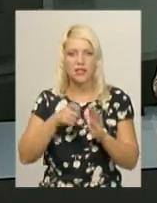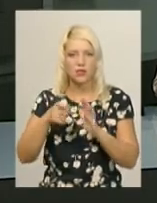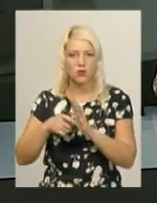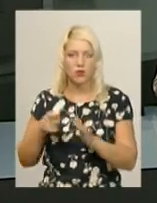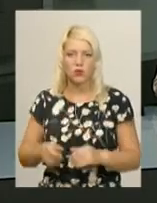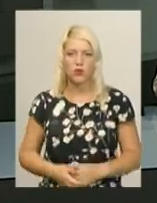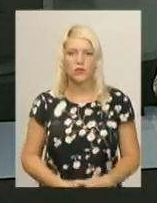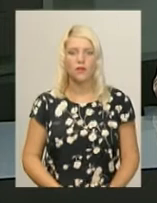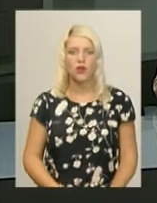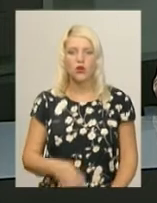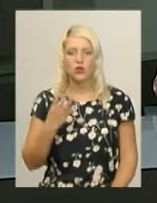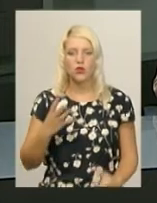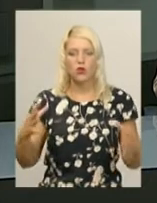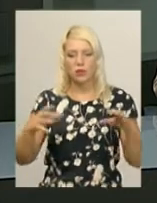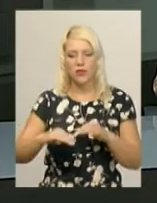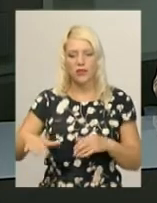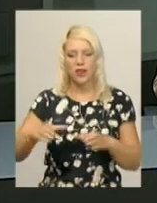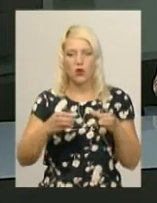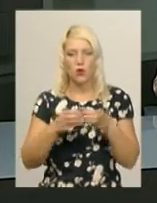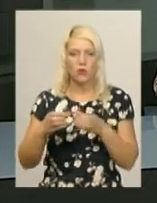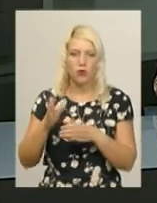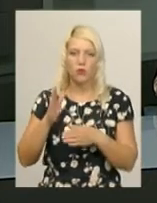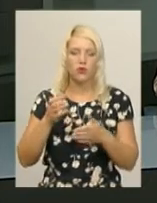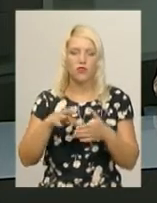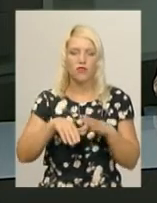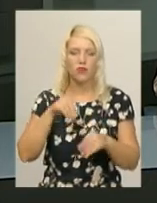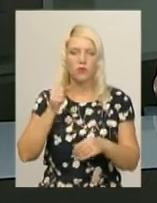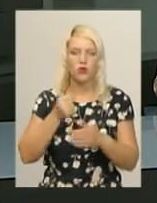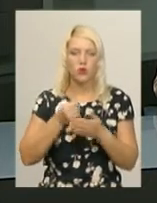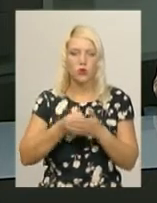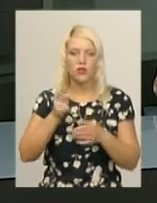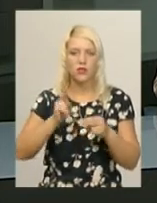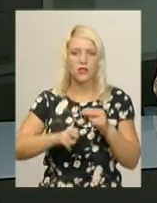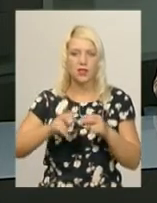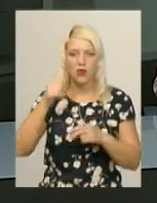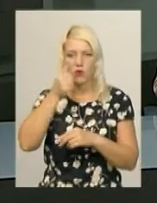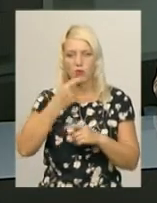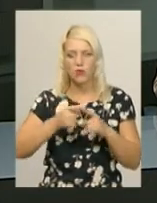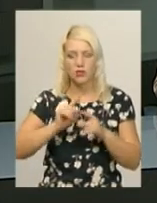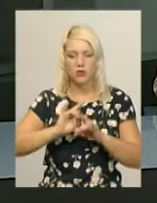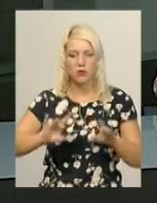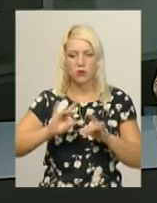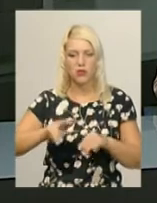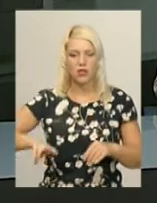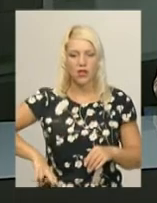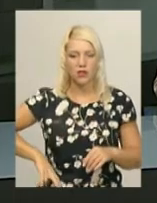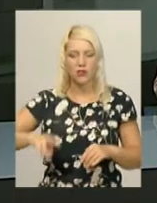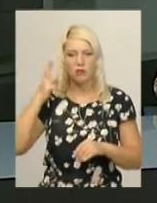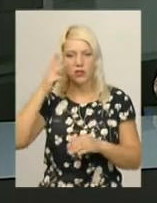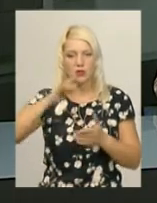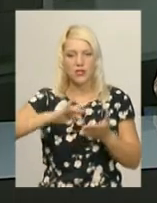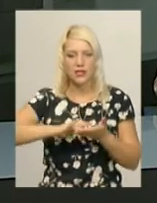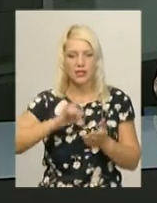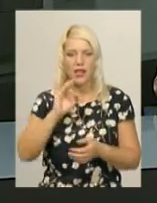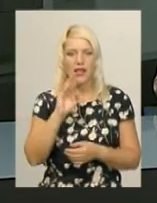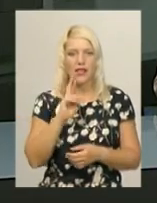чотирьох об'єднаних тергромадах відбудуться вибори до кінця року. Про це повідомив директор Хмельницького центру розвитку місцевого самоврядування Сергій